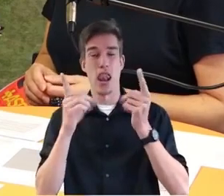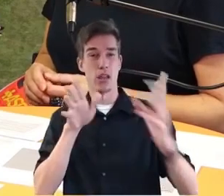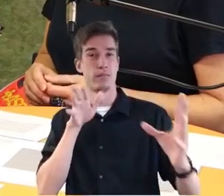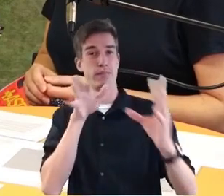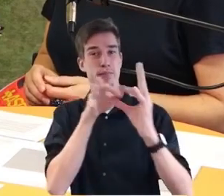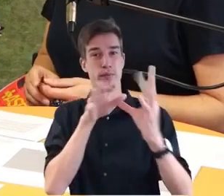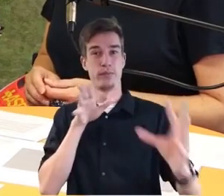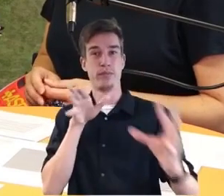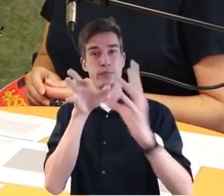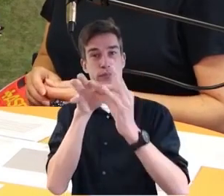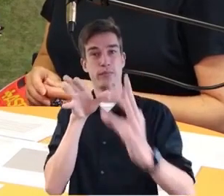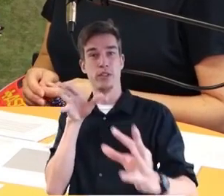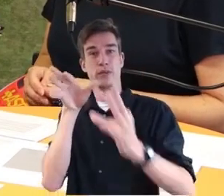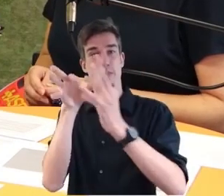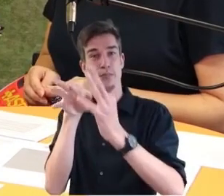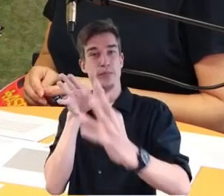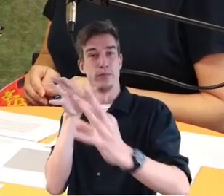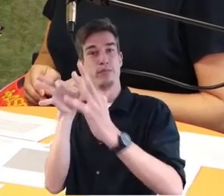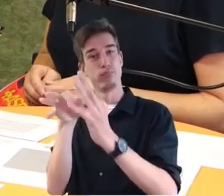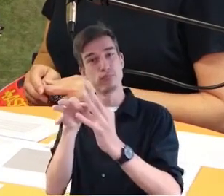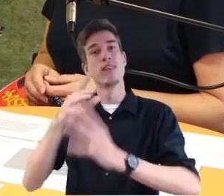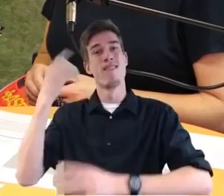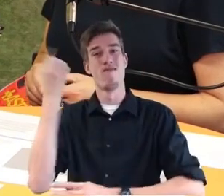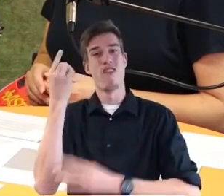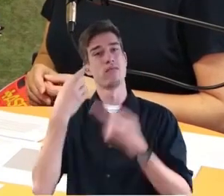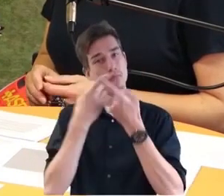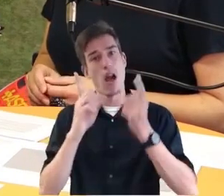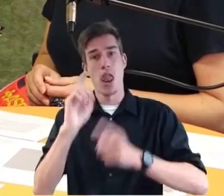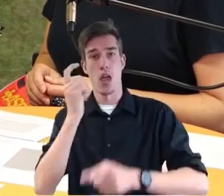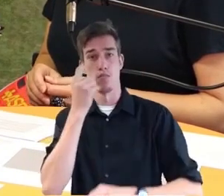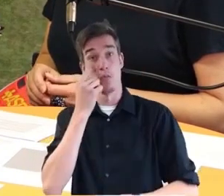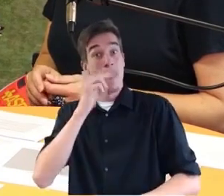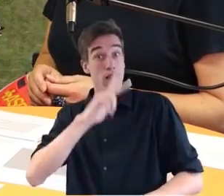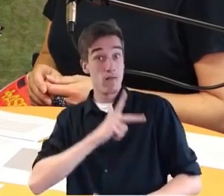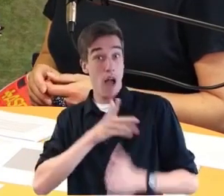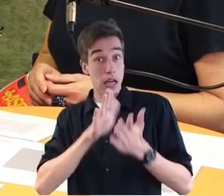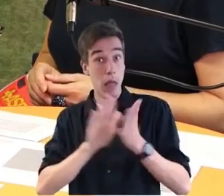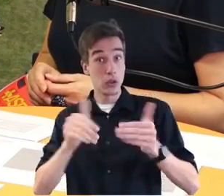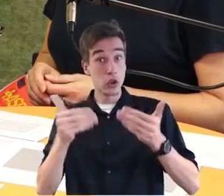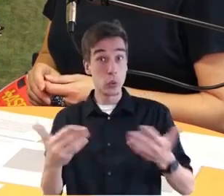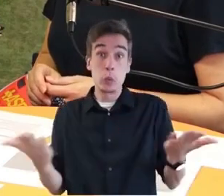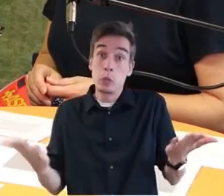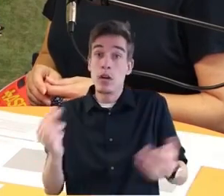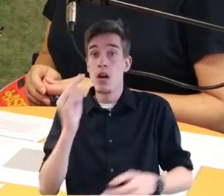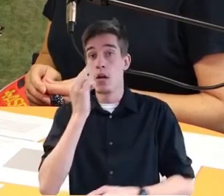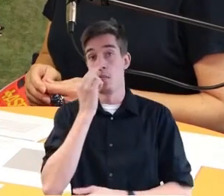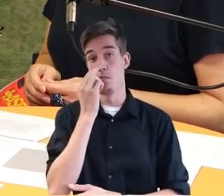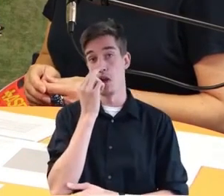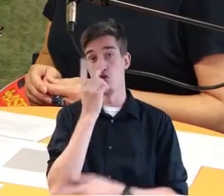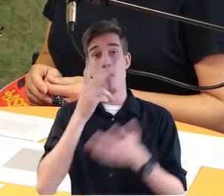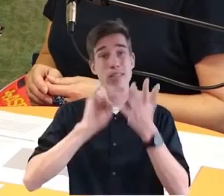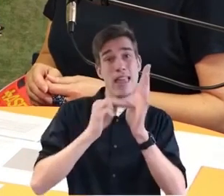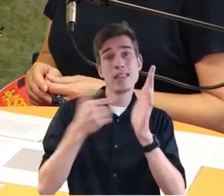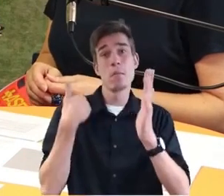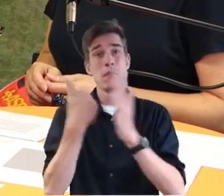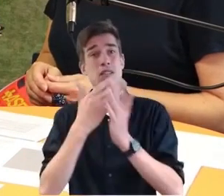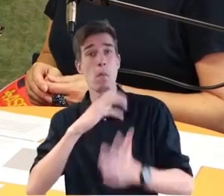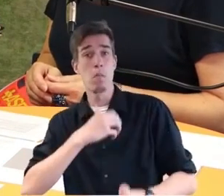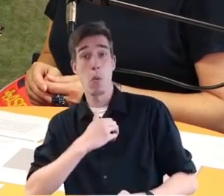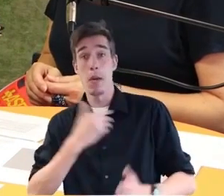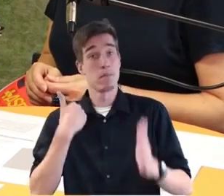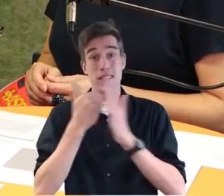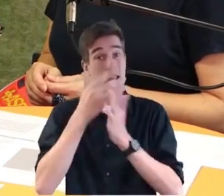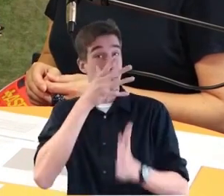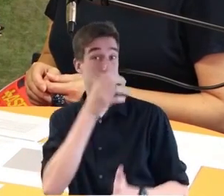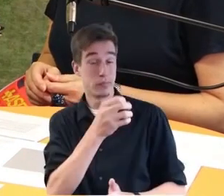Rohren schießen, wenn man das so sagen darf, um zu gucken, ob es klappt, ob es irgendwo technische Probleme gibt, die wir bisher nicht erkannt haben. Am besten